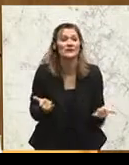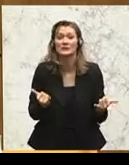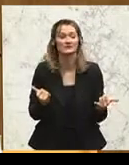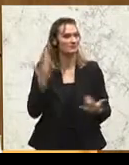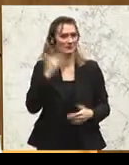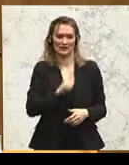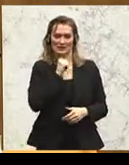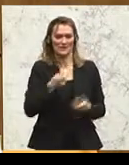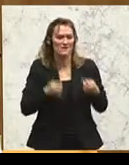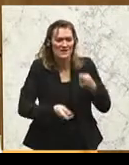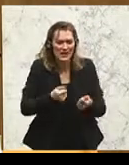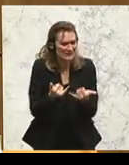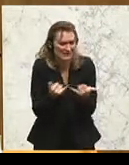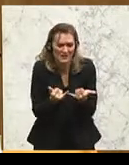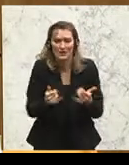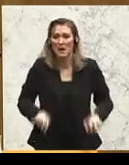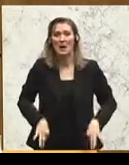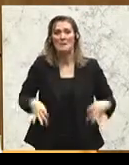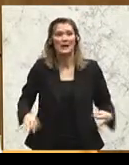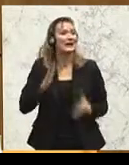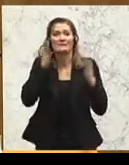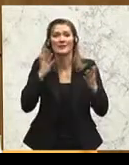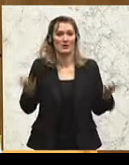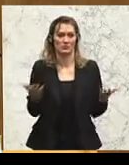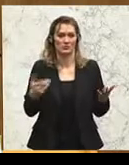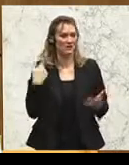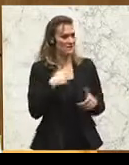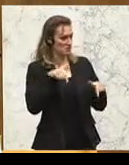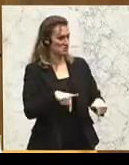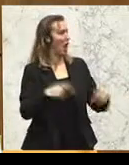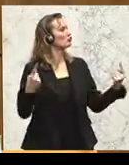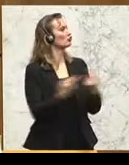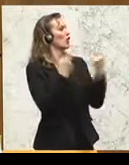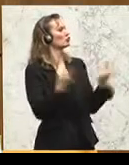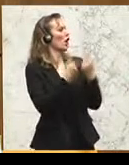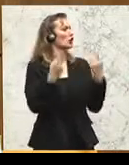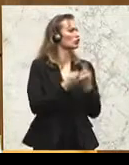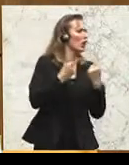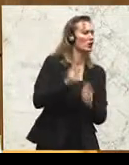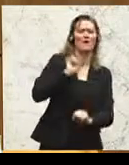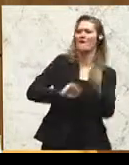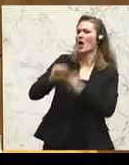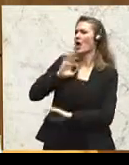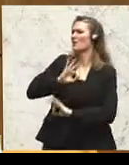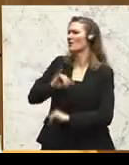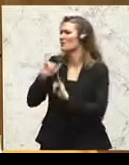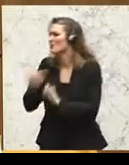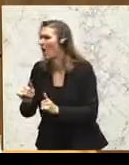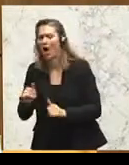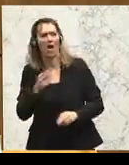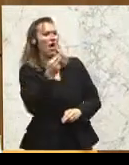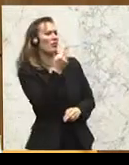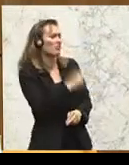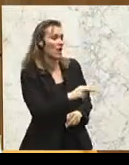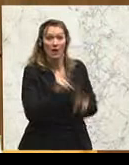und wie sie das finanzieren werden, meine sehr geehrten Damen und Herren. Und wir streiten hier herinnen, ob es eine Wehrpflicht geben soll oder nicht, ohne dass wir